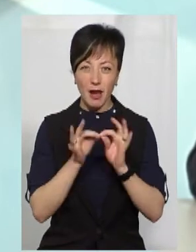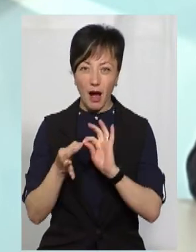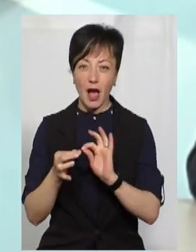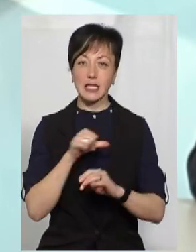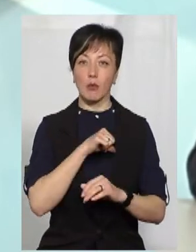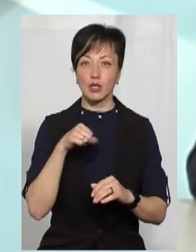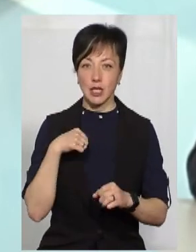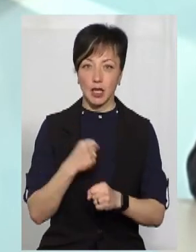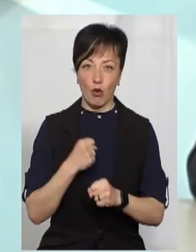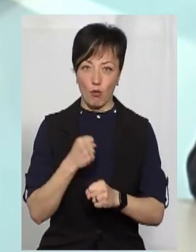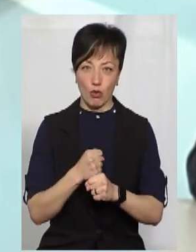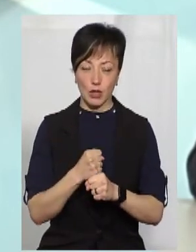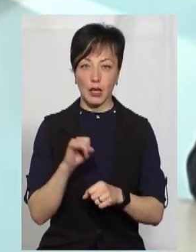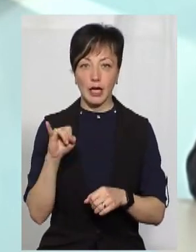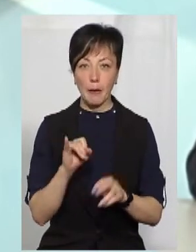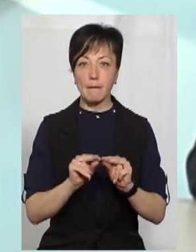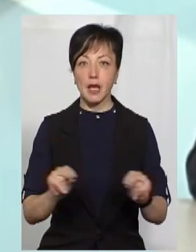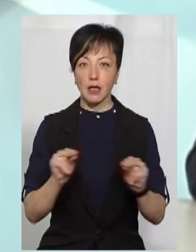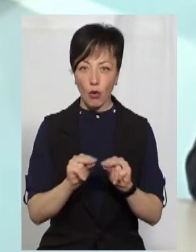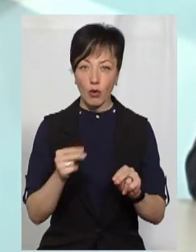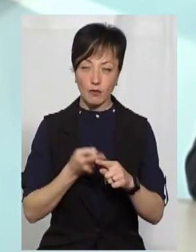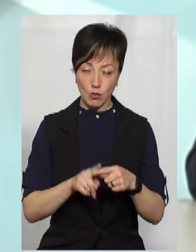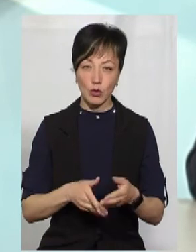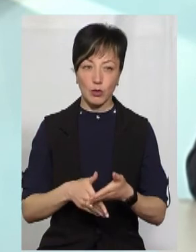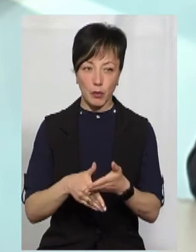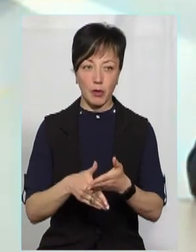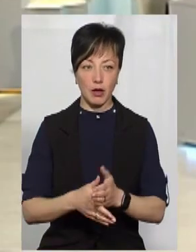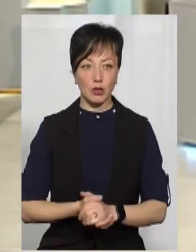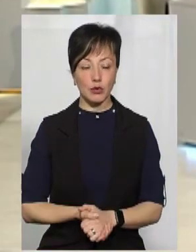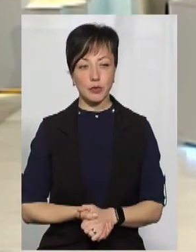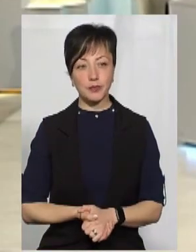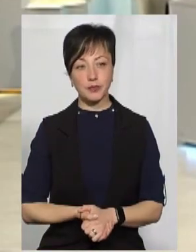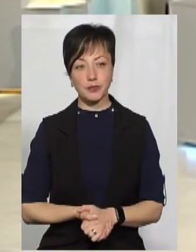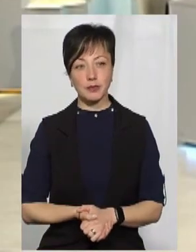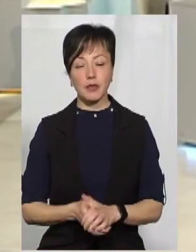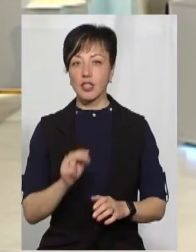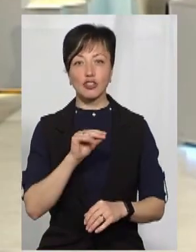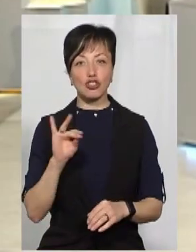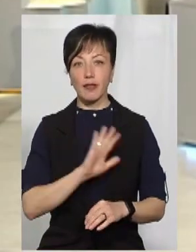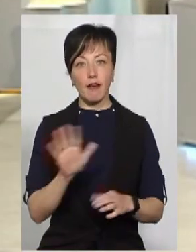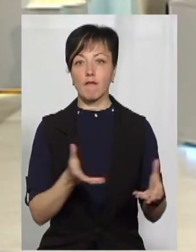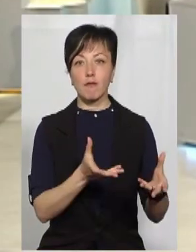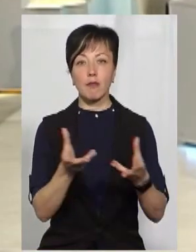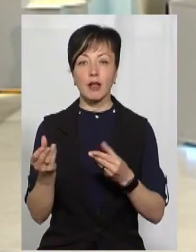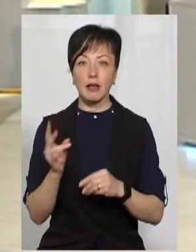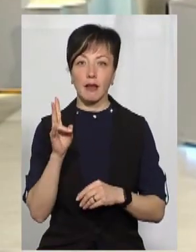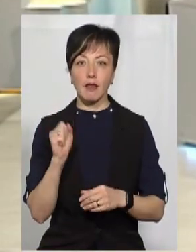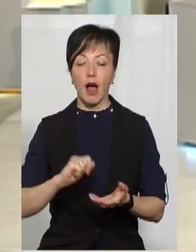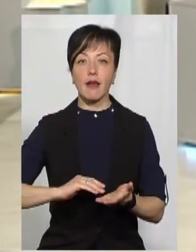самостійна робота. І педагоги їм в цьому допомагають. А чи не вплине на